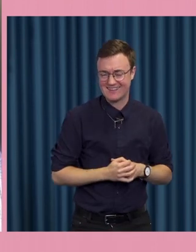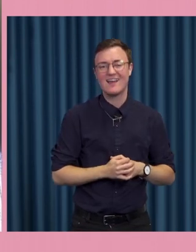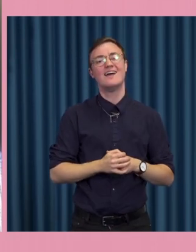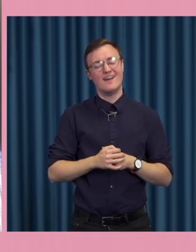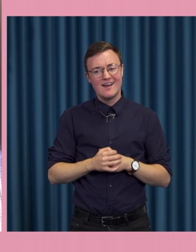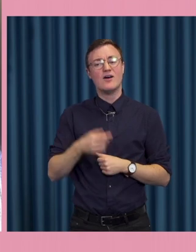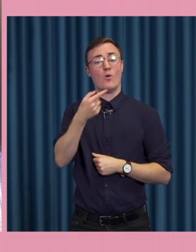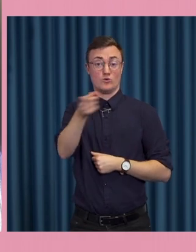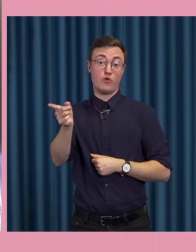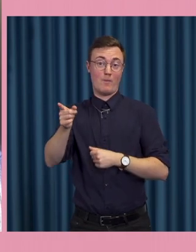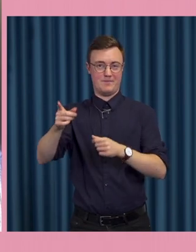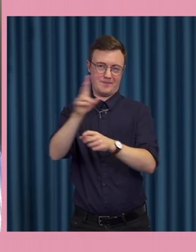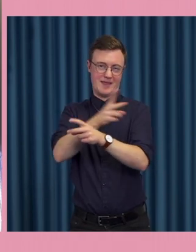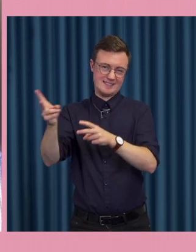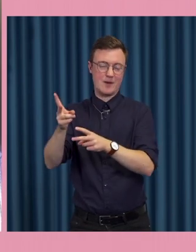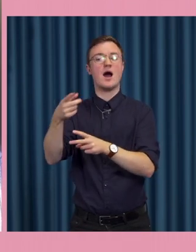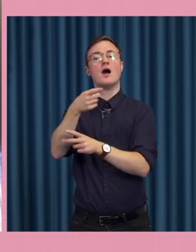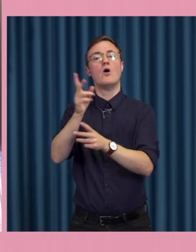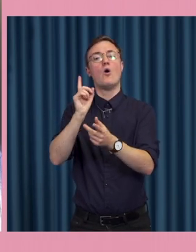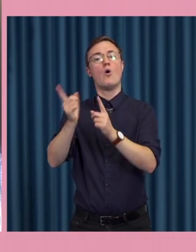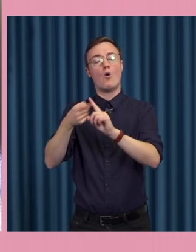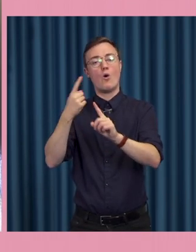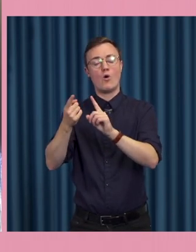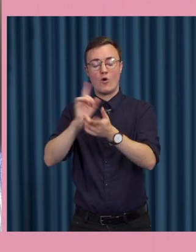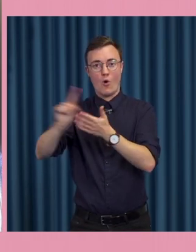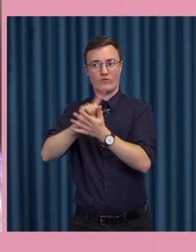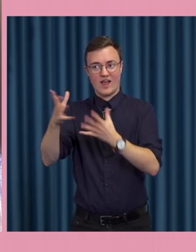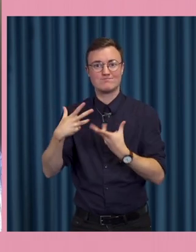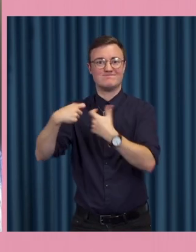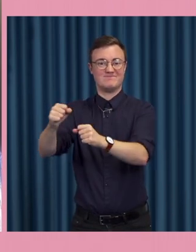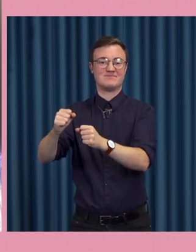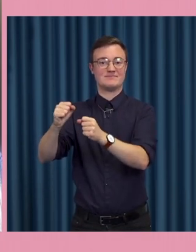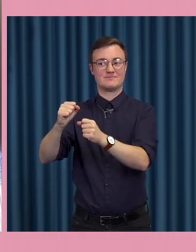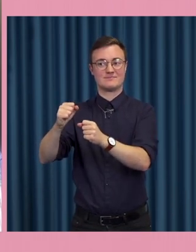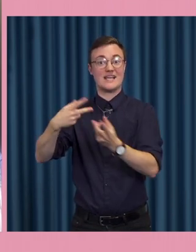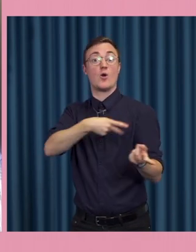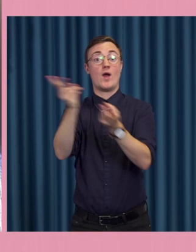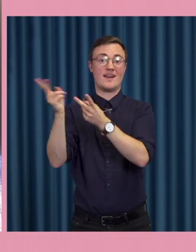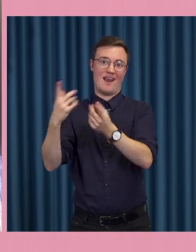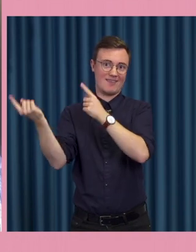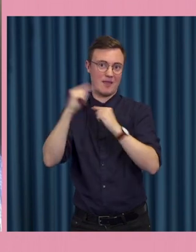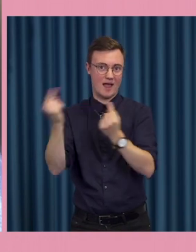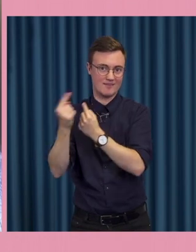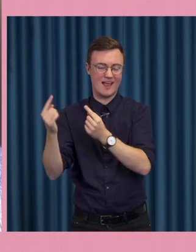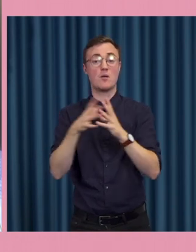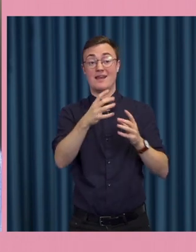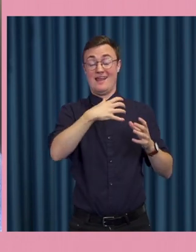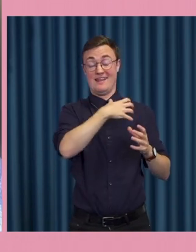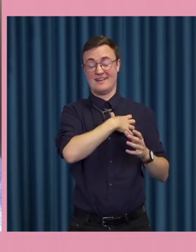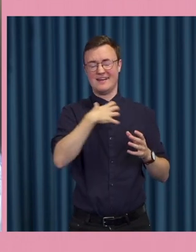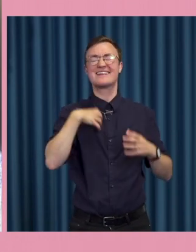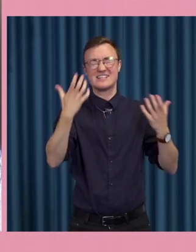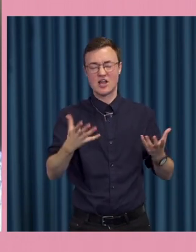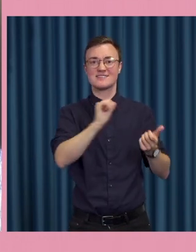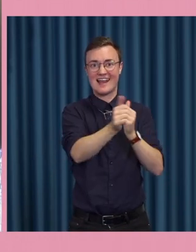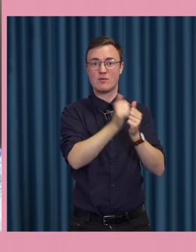sitt eget medan de traditionella riksdagsledamöterna de har alla Facebook men de